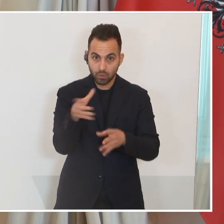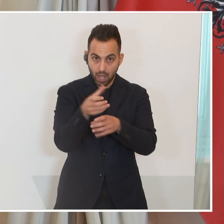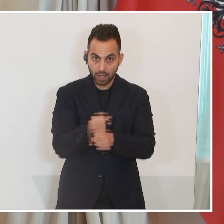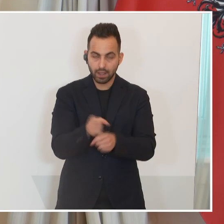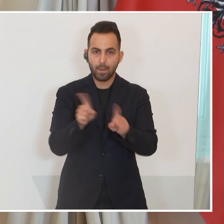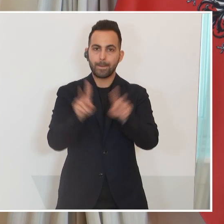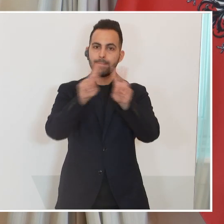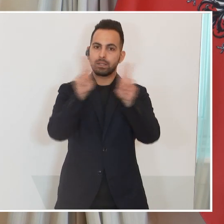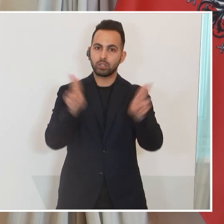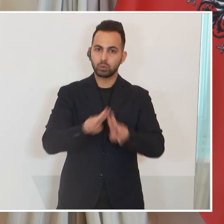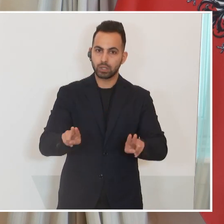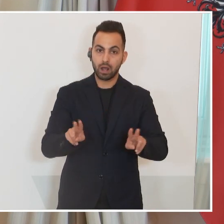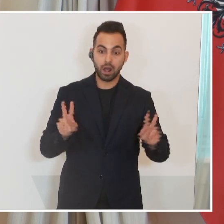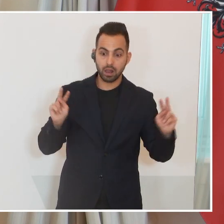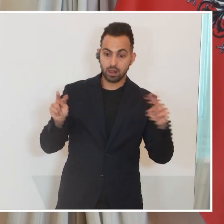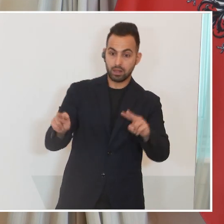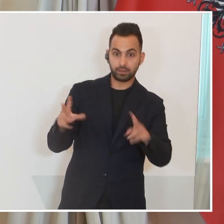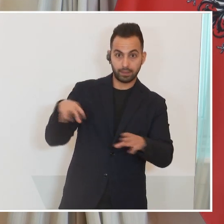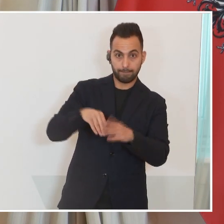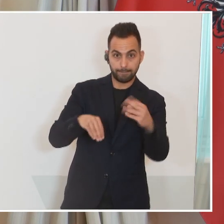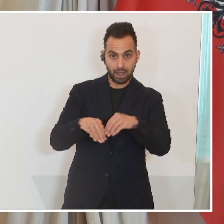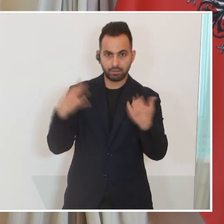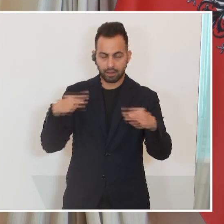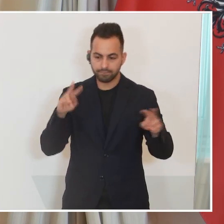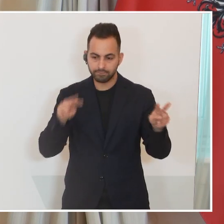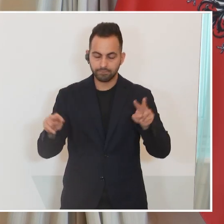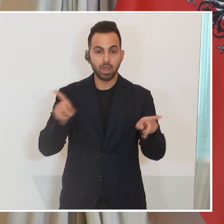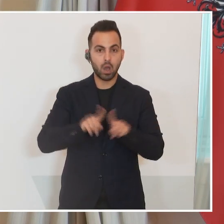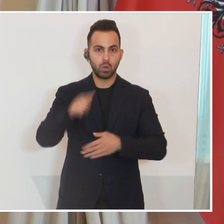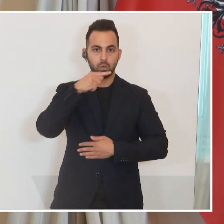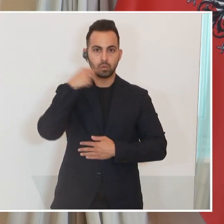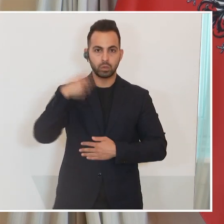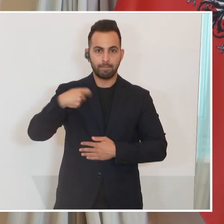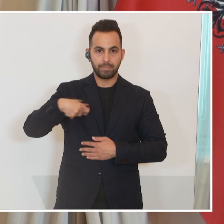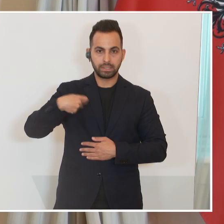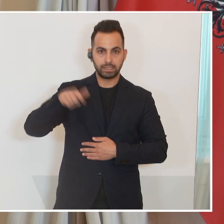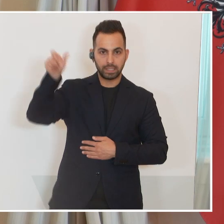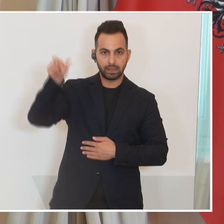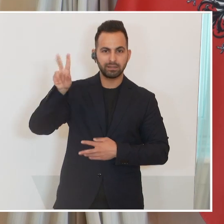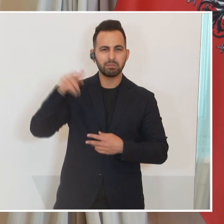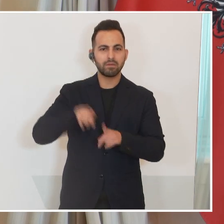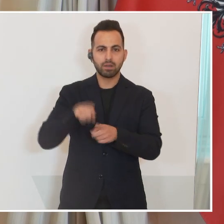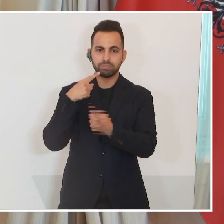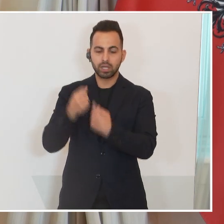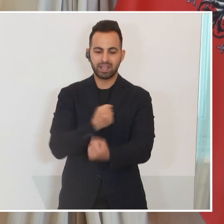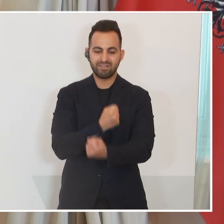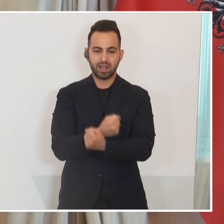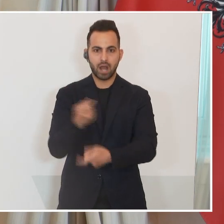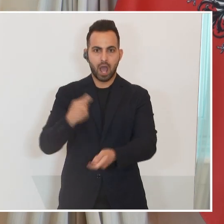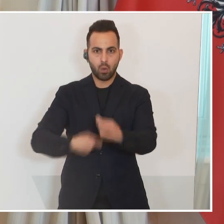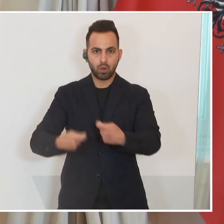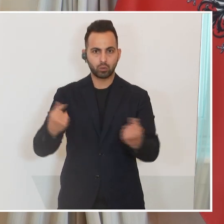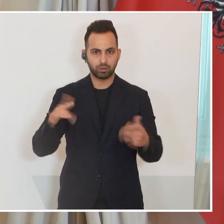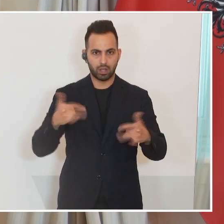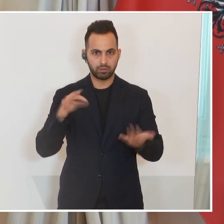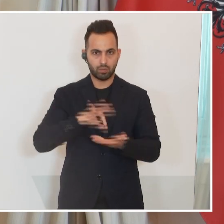auch international begleitet werden kann. Darüber hinaus war auch beim russischen Präsidenten das Thema Gefangenenaustausch, der ja in Stocken geraten